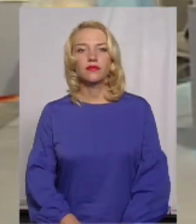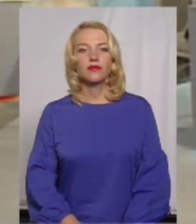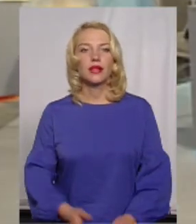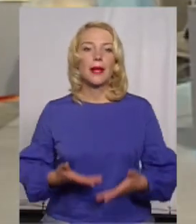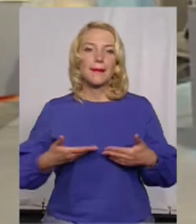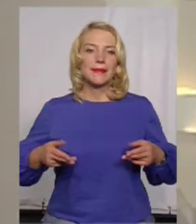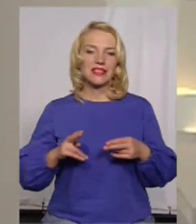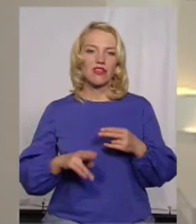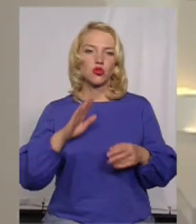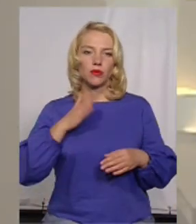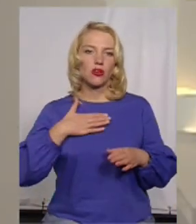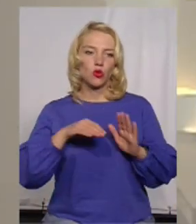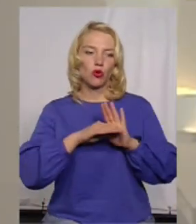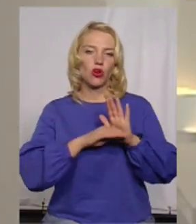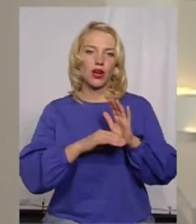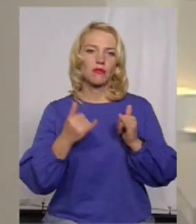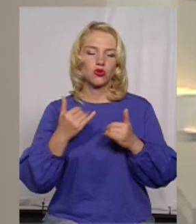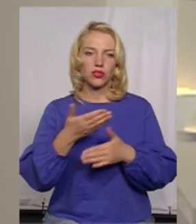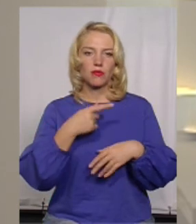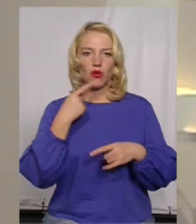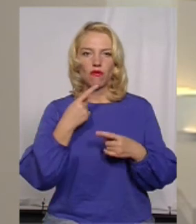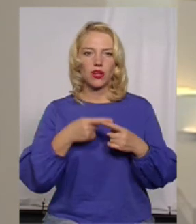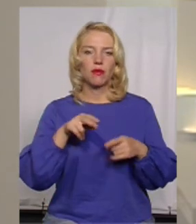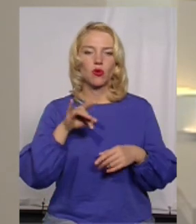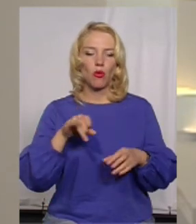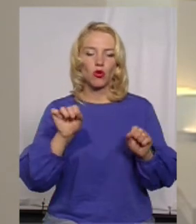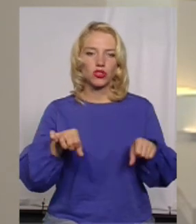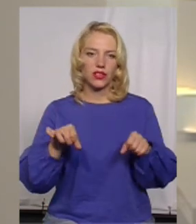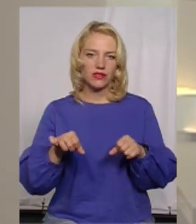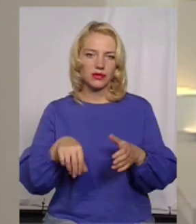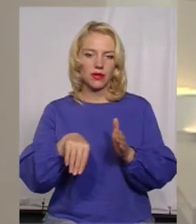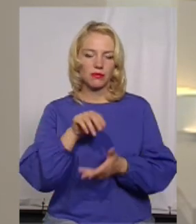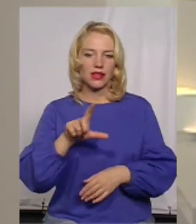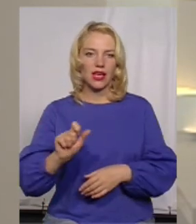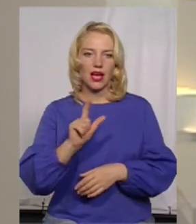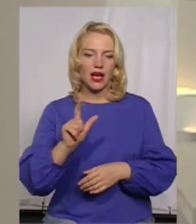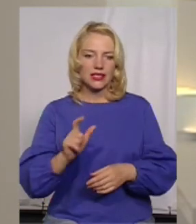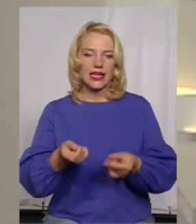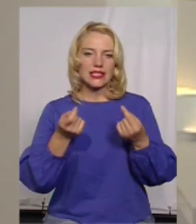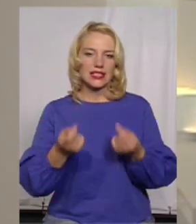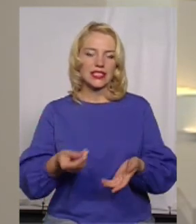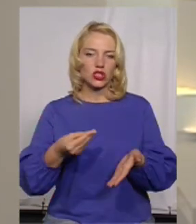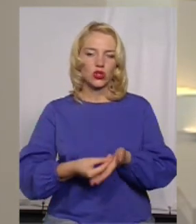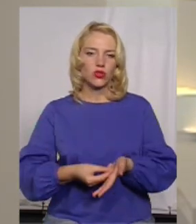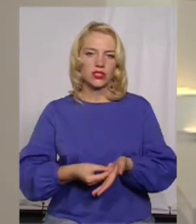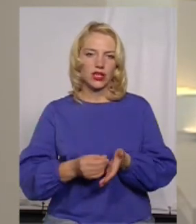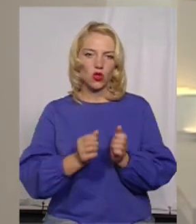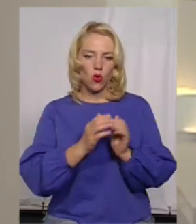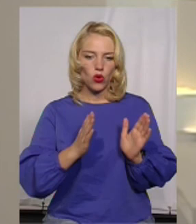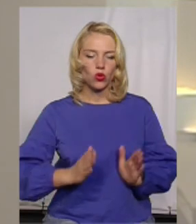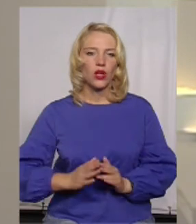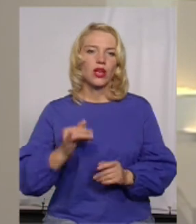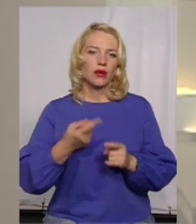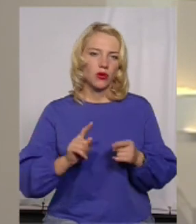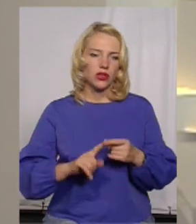Ми завершимо нашу програму. Сьогодні ми говорили про можливість придбати газ за зниженою ціною та